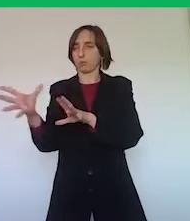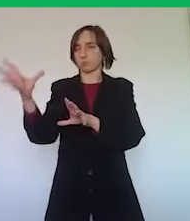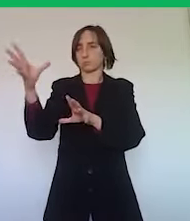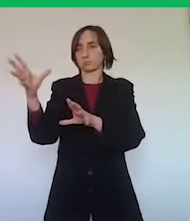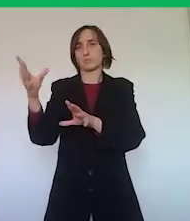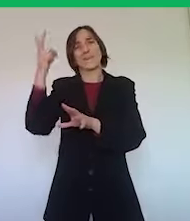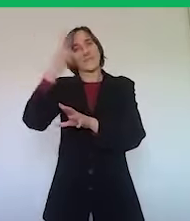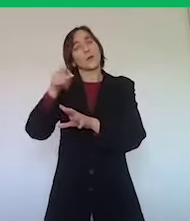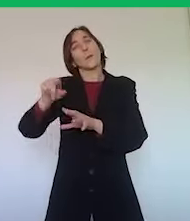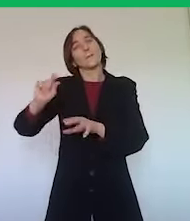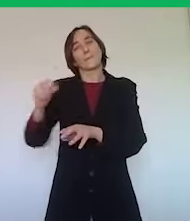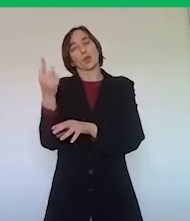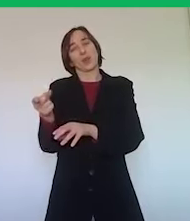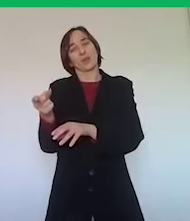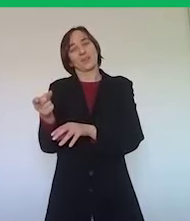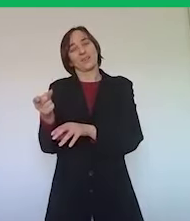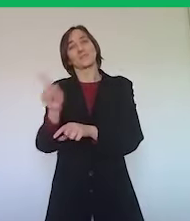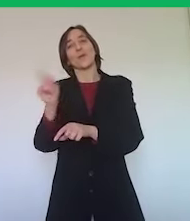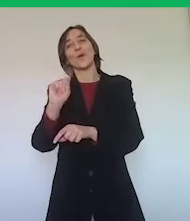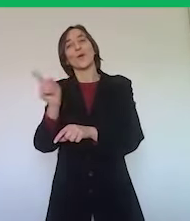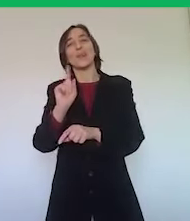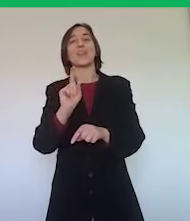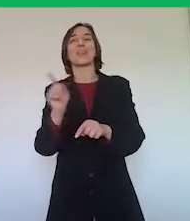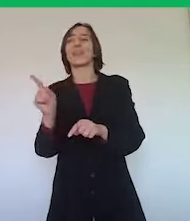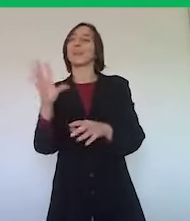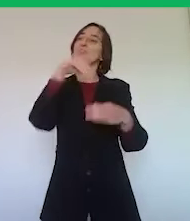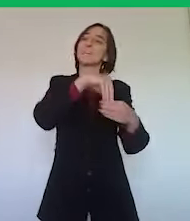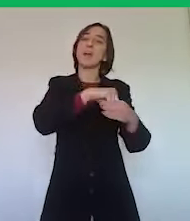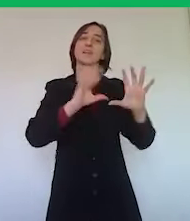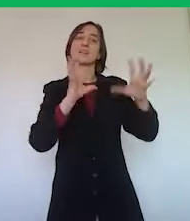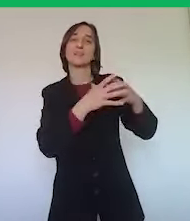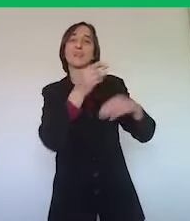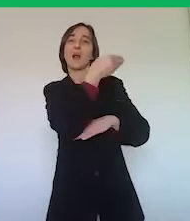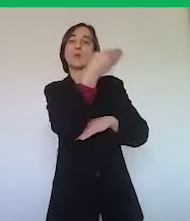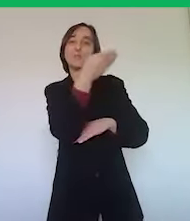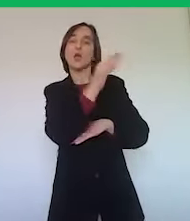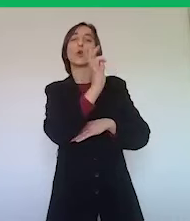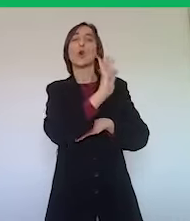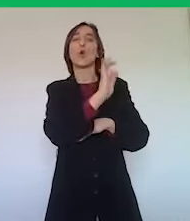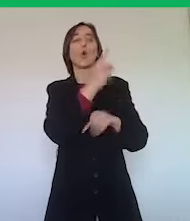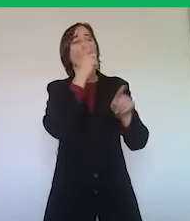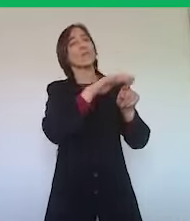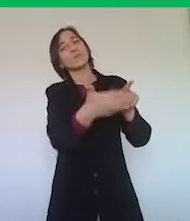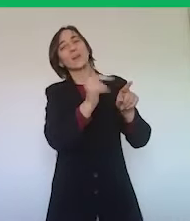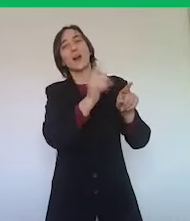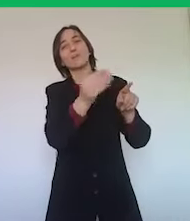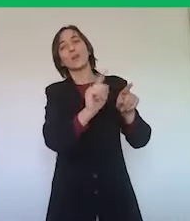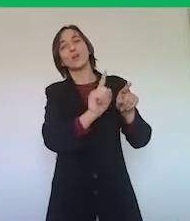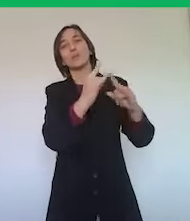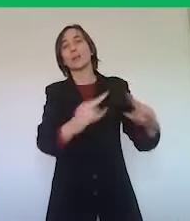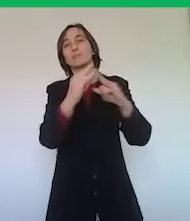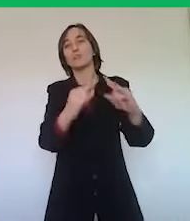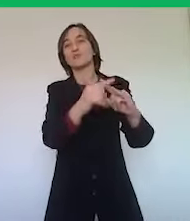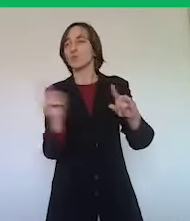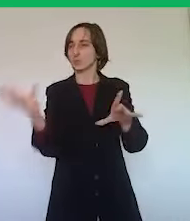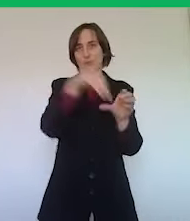particolare che non rientra nella tipologia delle strutture ricettive, alberghiere e neanche di quelle extraalberghiere come i campeggi,